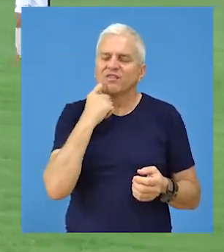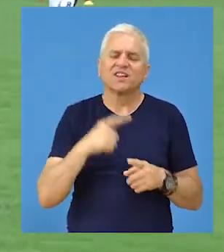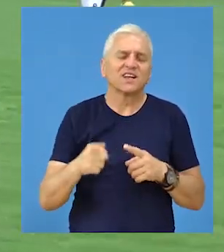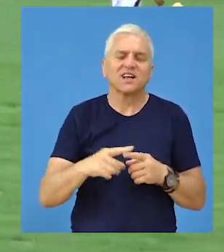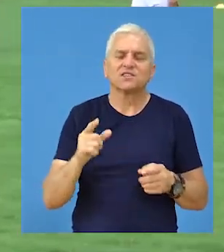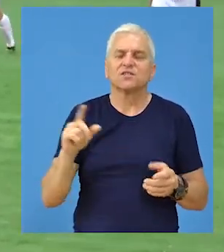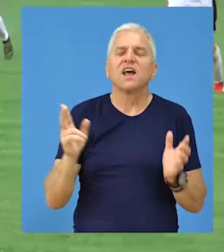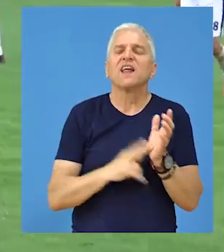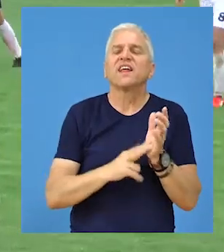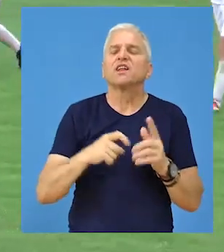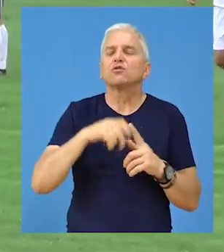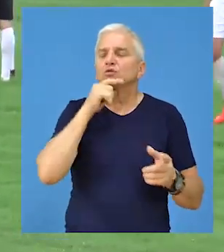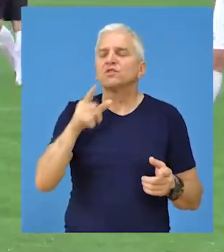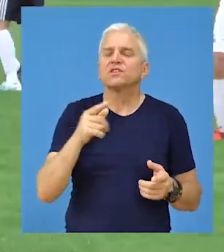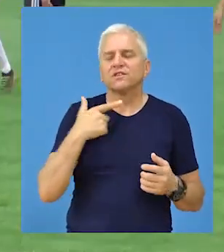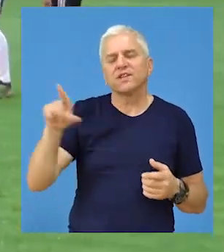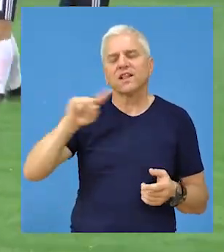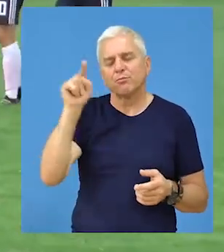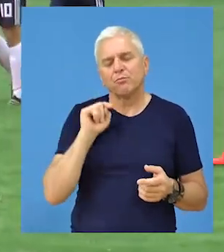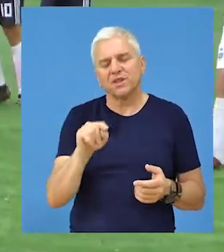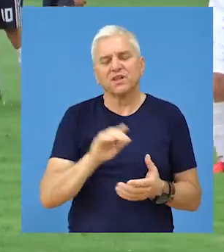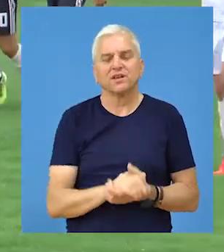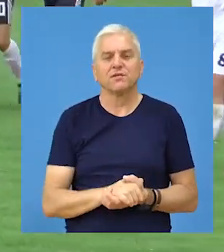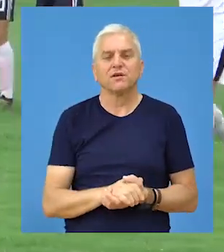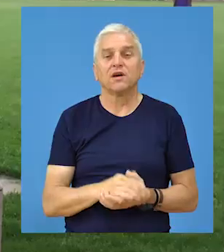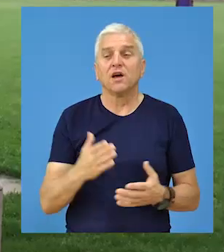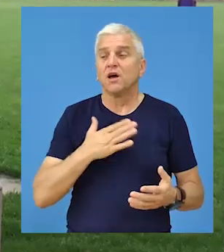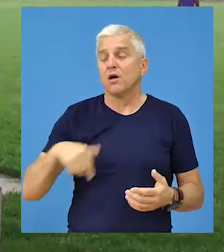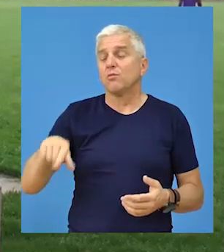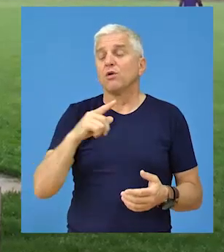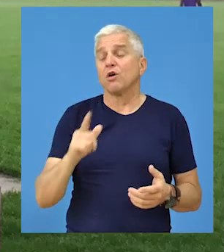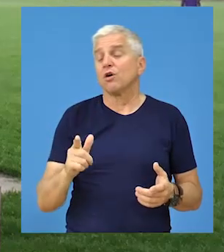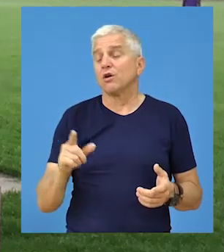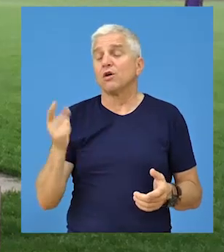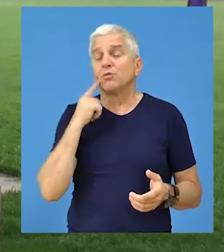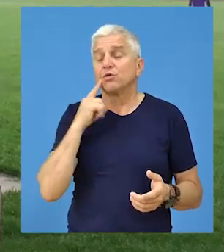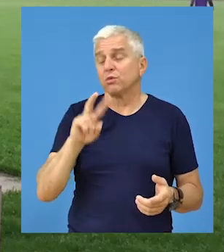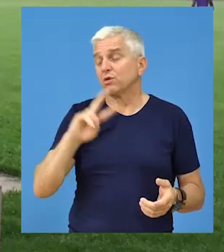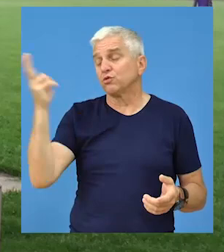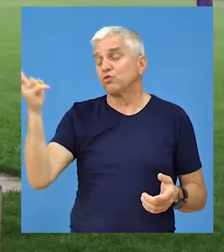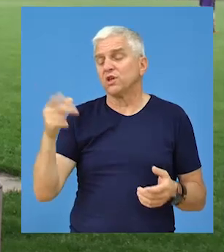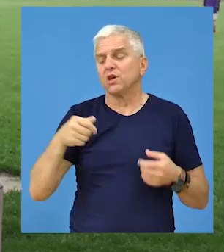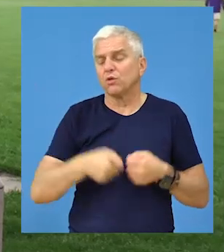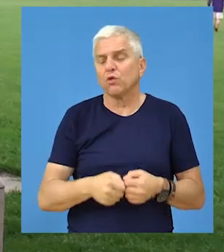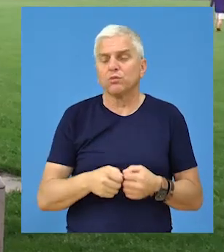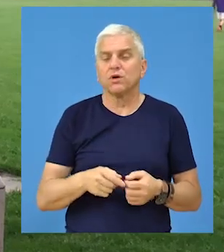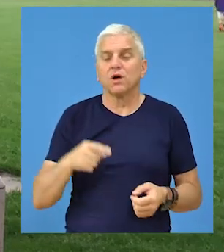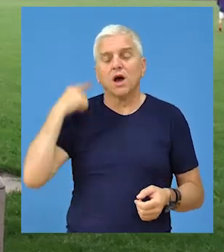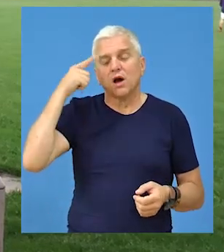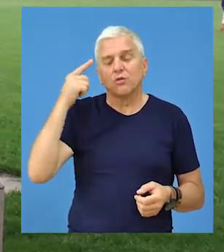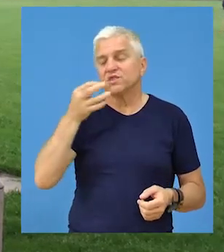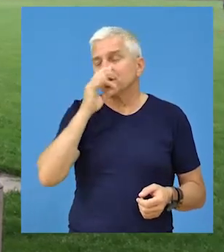privatnih razloga, a odlazak Nenada Kudrića i dalje je pod znakom pitanja. Kažem moje, pa neka ideja, neka proba negdje u drugi klub,